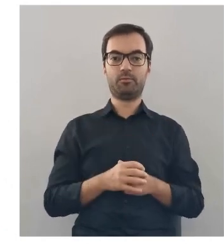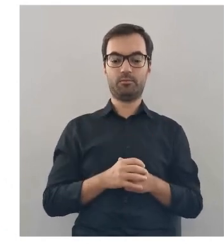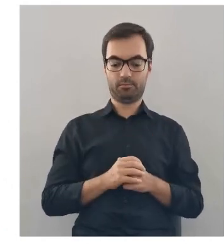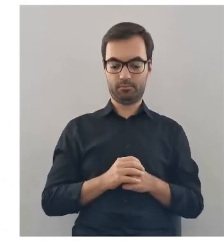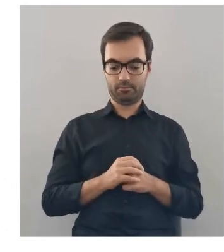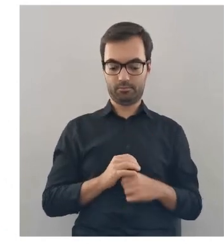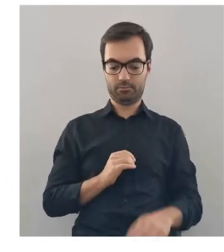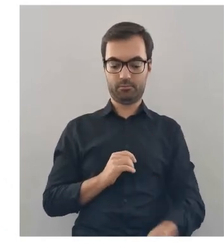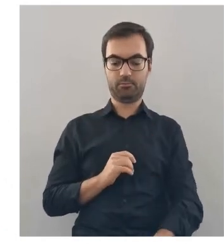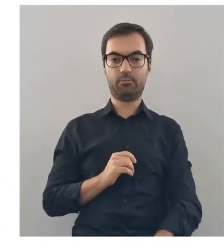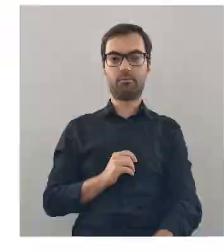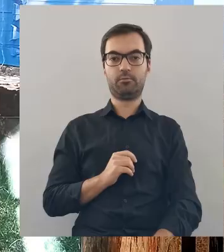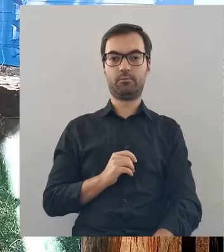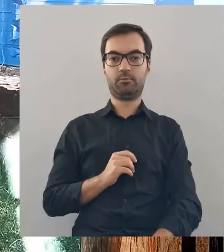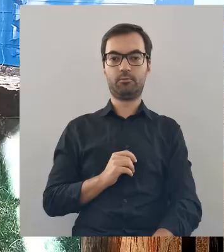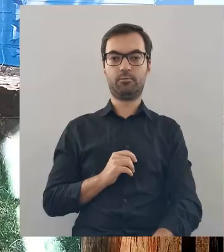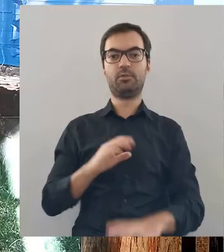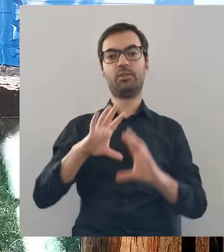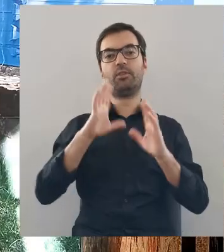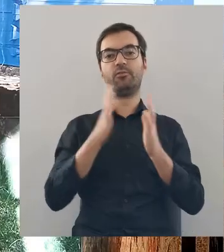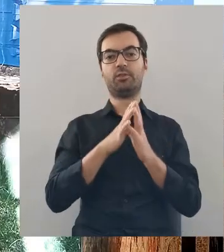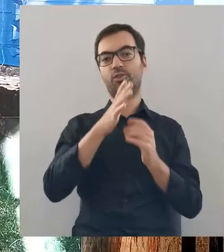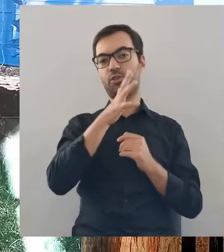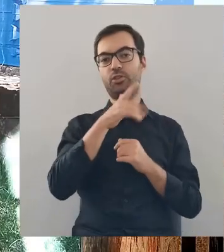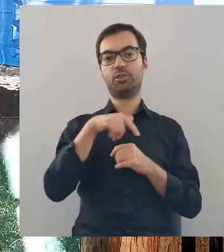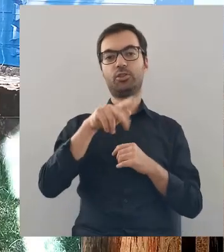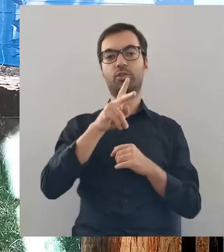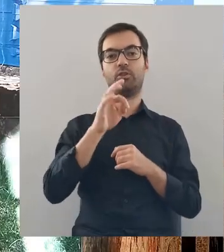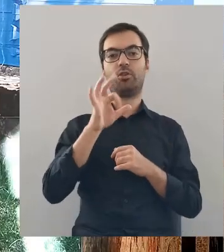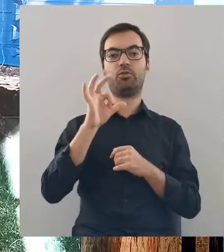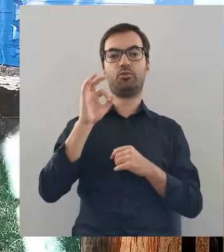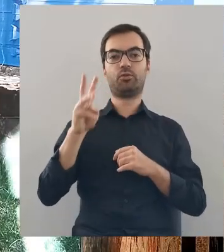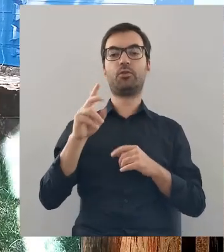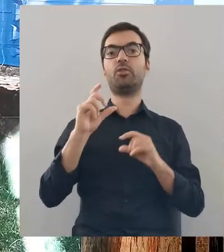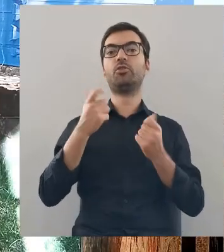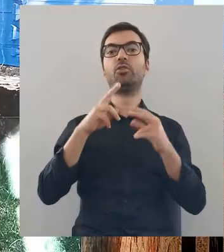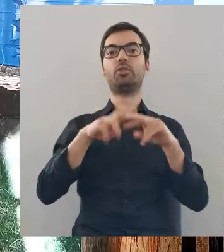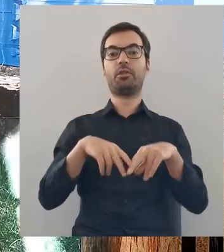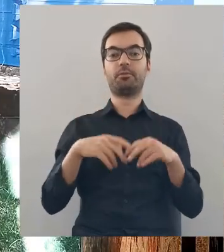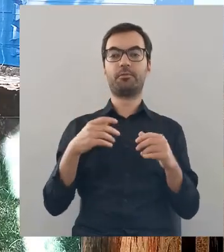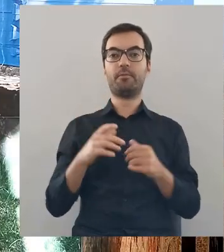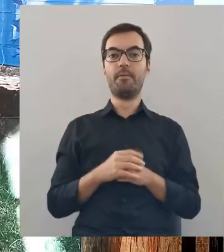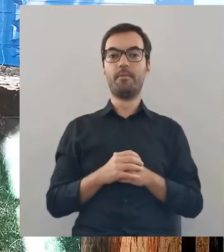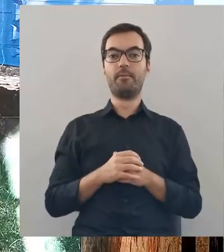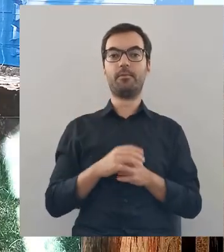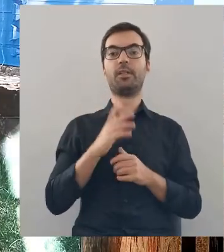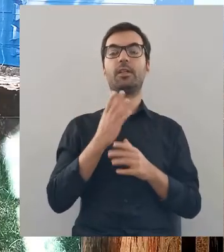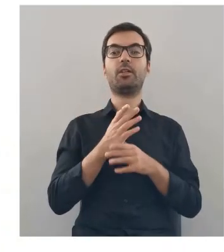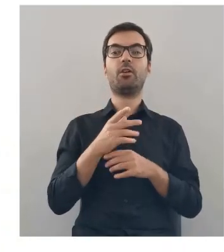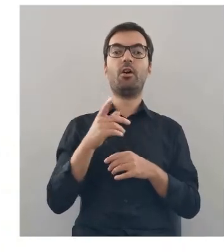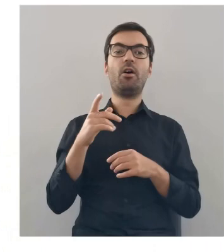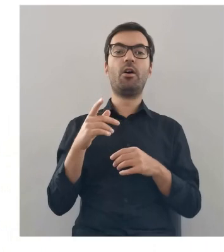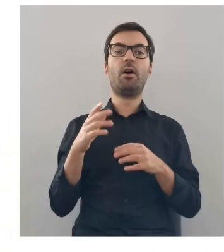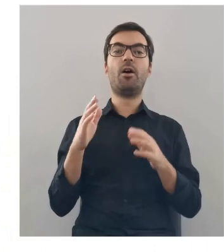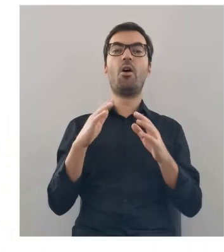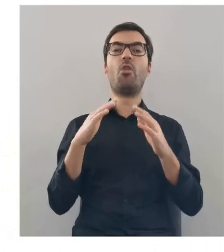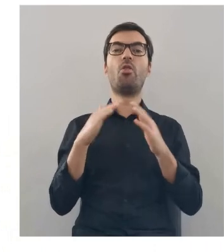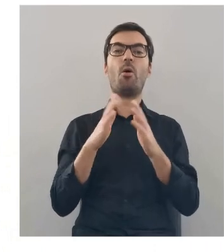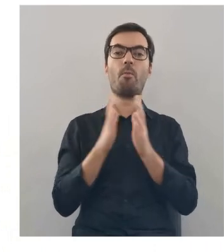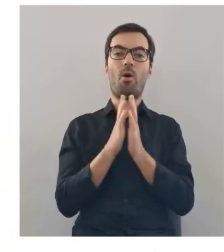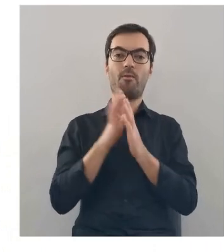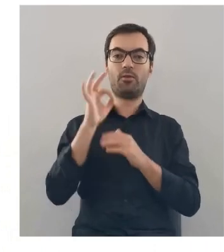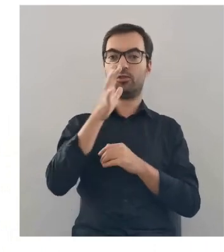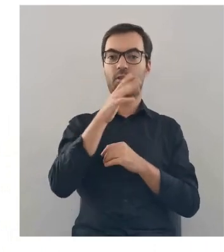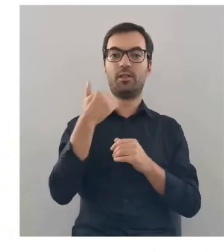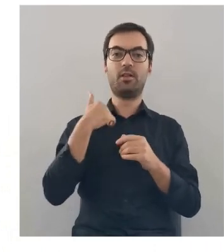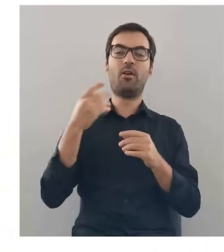ulecieli wszyscy Żydzi z Kosowa Lackiego. Co po nich zostało? Została po nich synagoga, w której